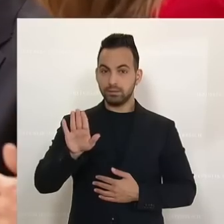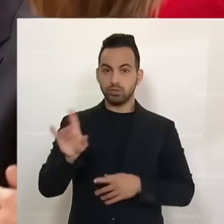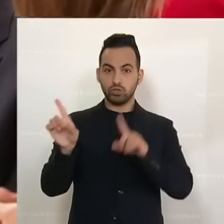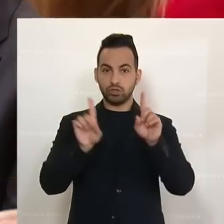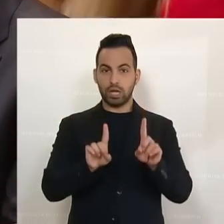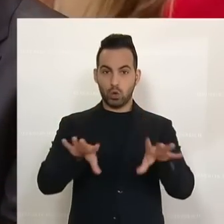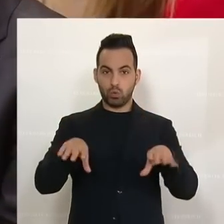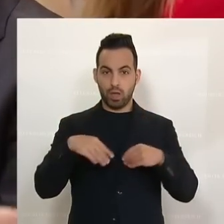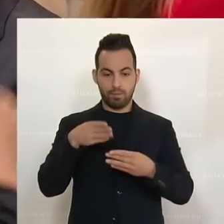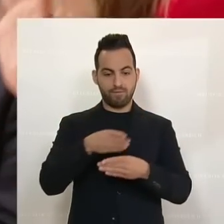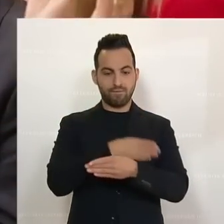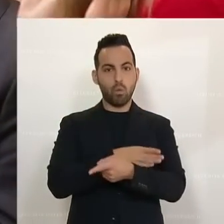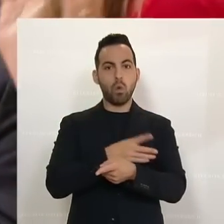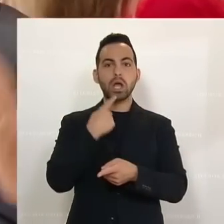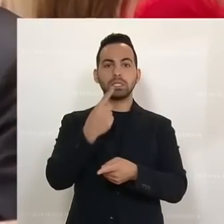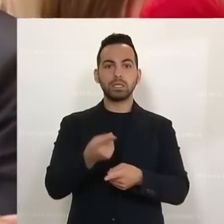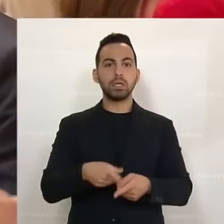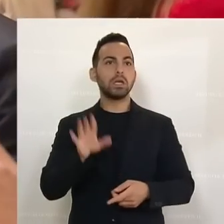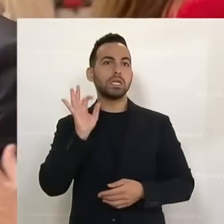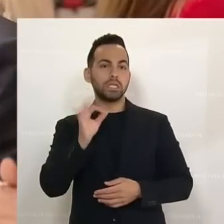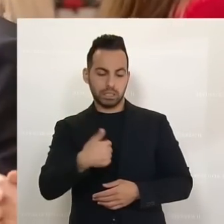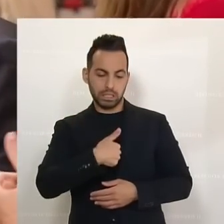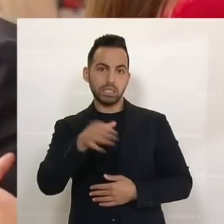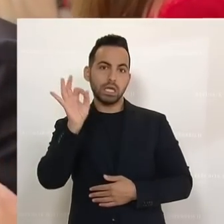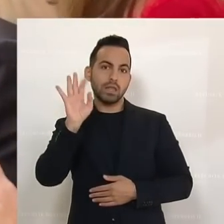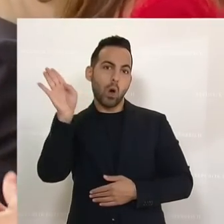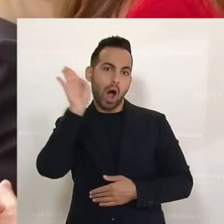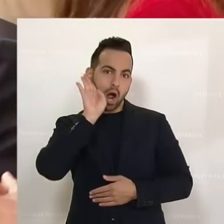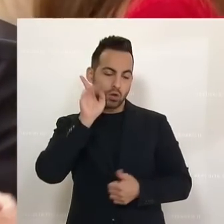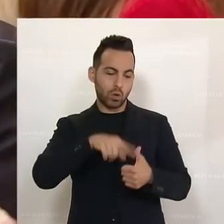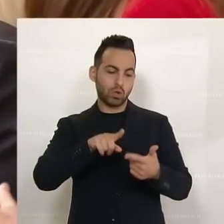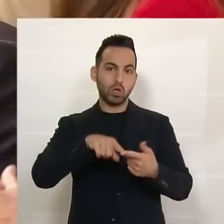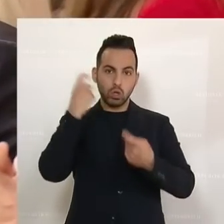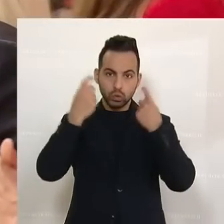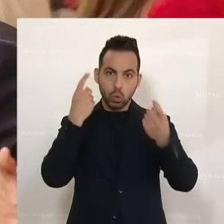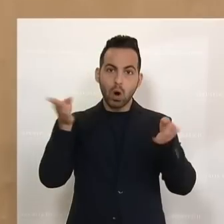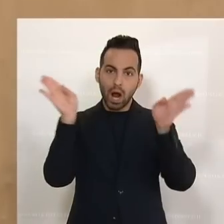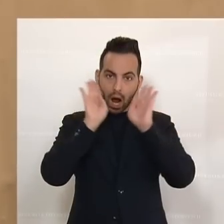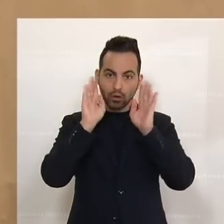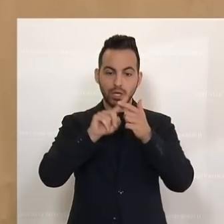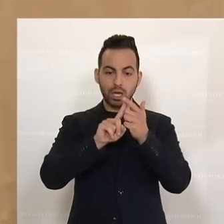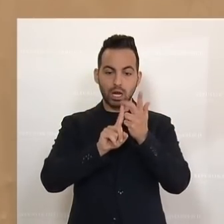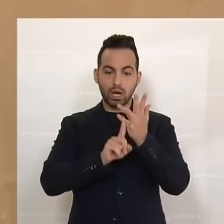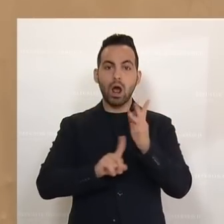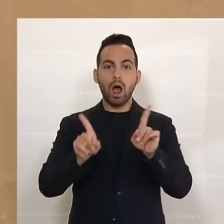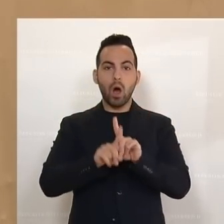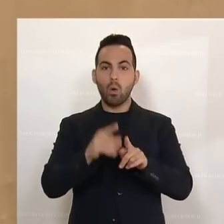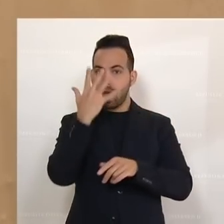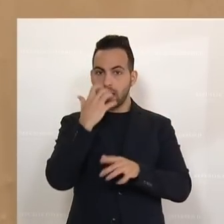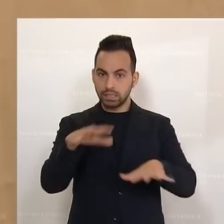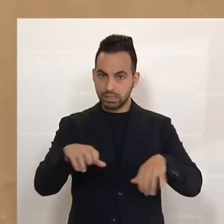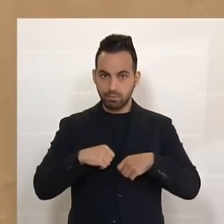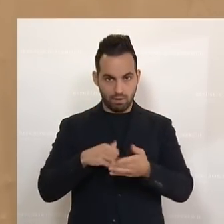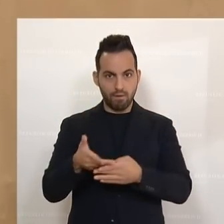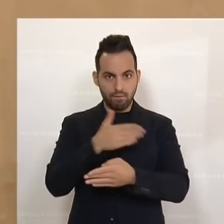Stellungnahme vorhin gesagt, Sie hören genau hin, Sie hören sich die Nöte und Sorgen der Bevölkerung an, Sie nehmen die Sorgen ernst.